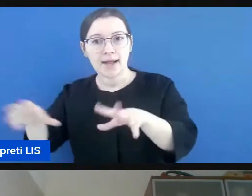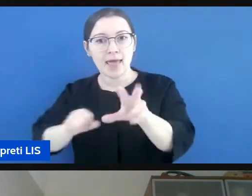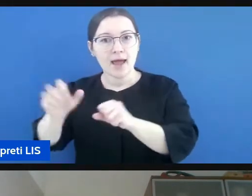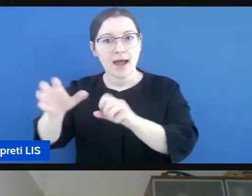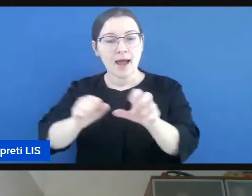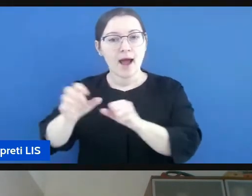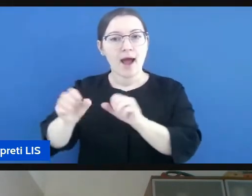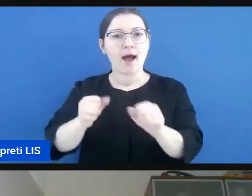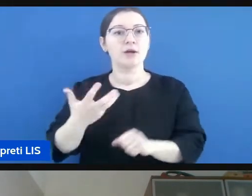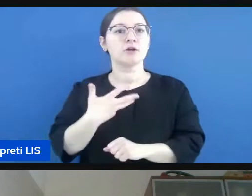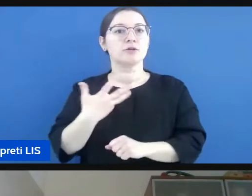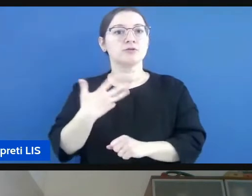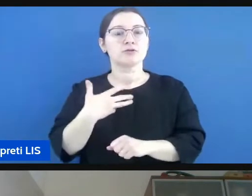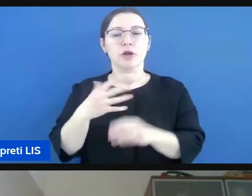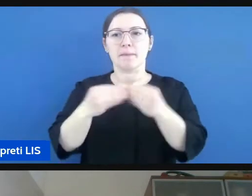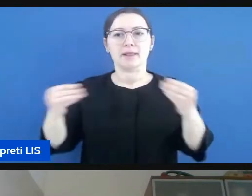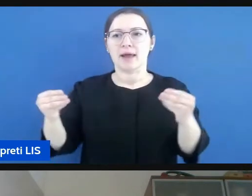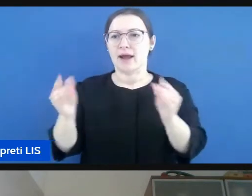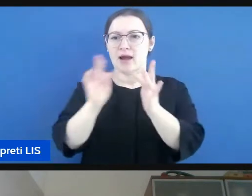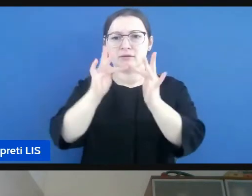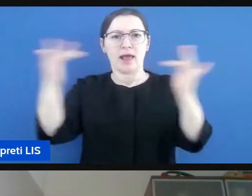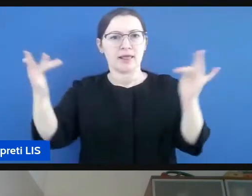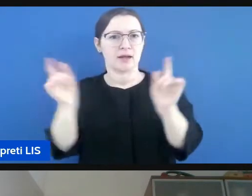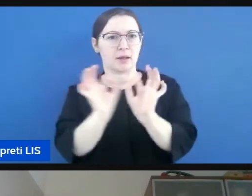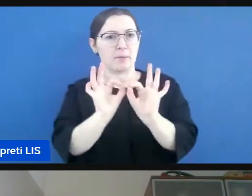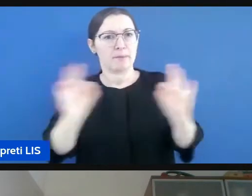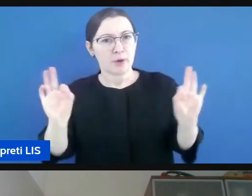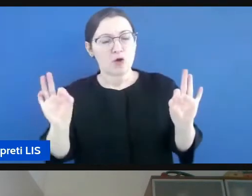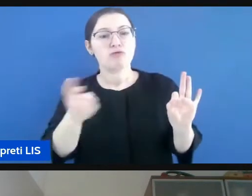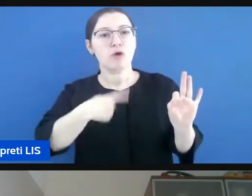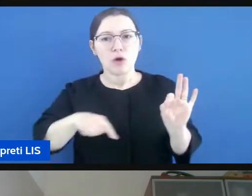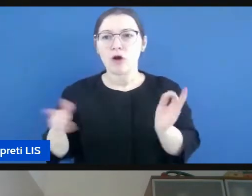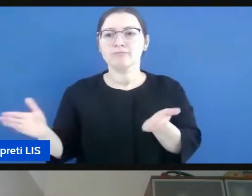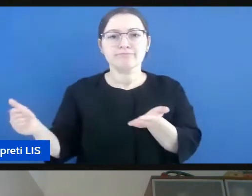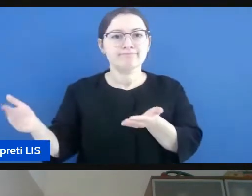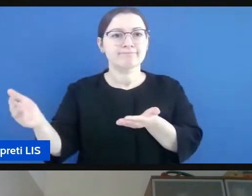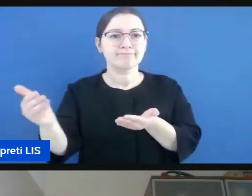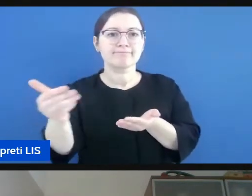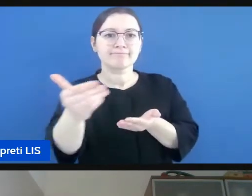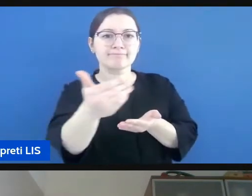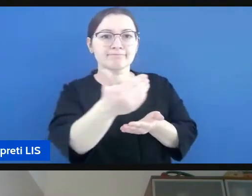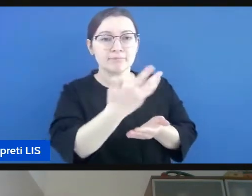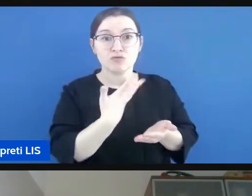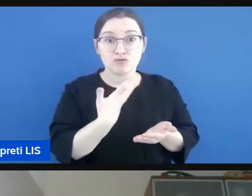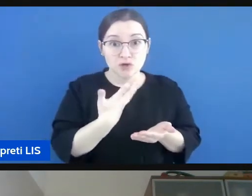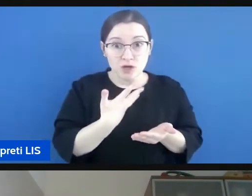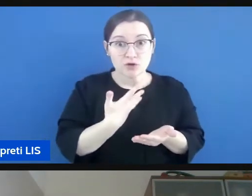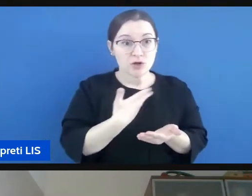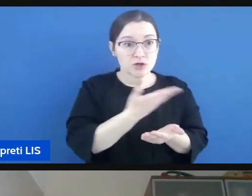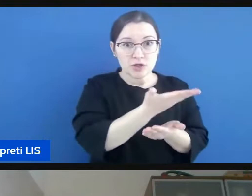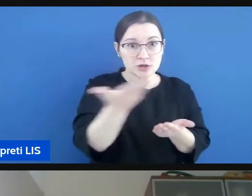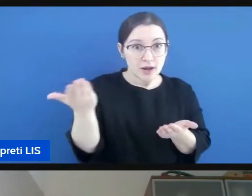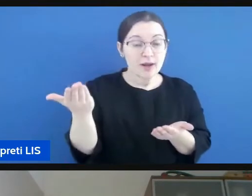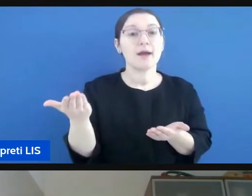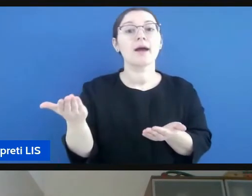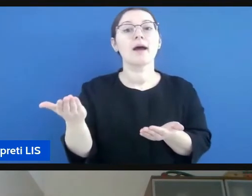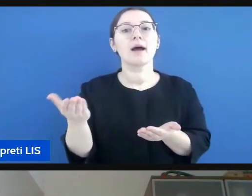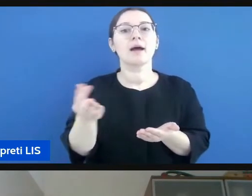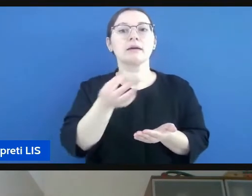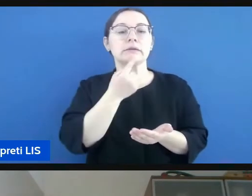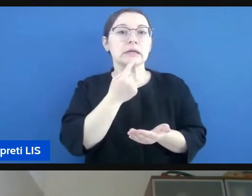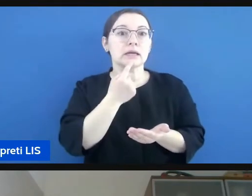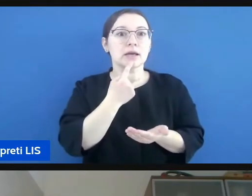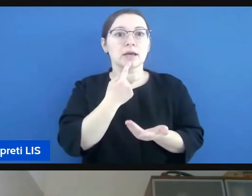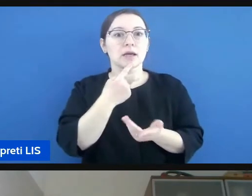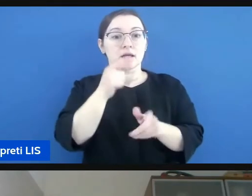online e continuiamo a raccogliere questo materiale che c'è ma anche su proposta naturalmente di chi segue